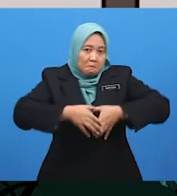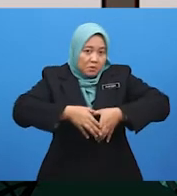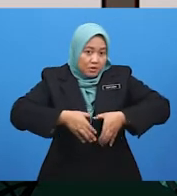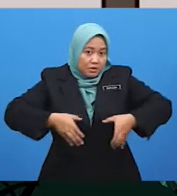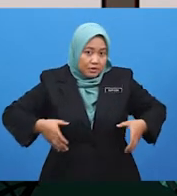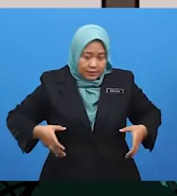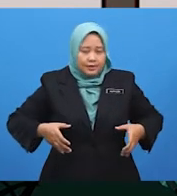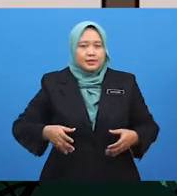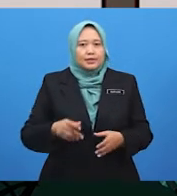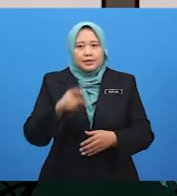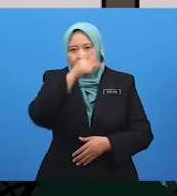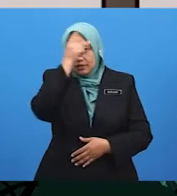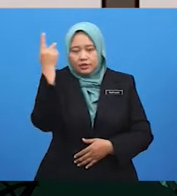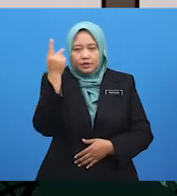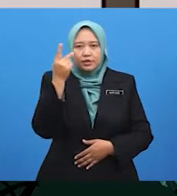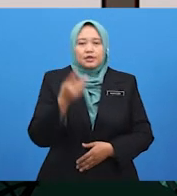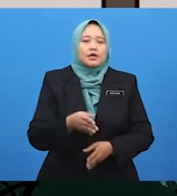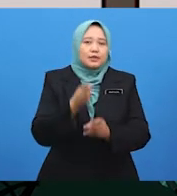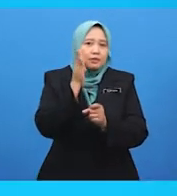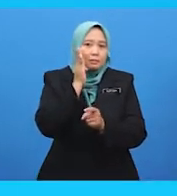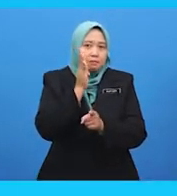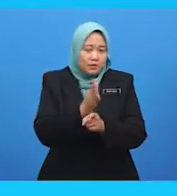kasih, Pak Beruang. Dan Pak Lembu.